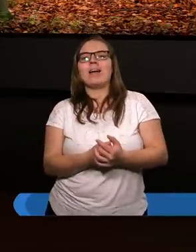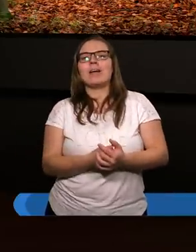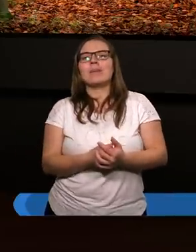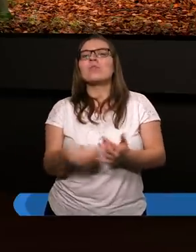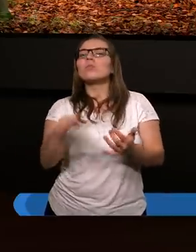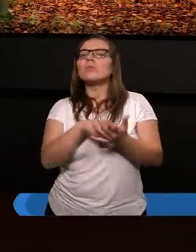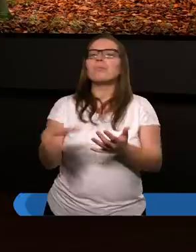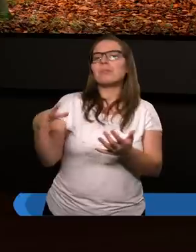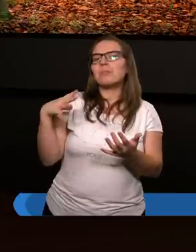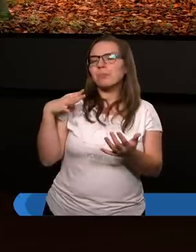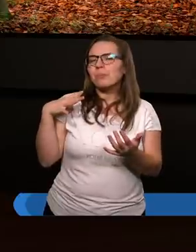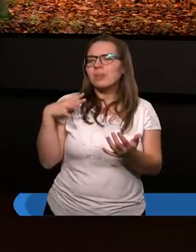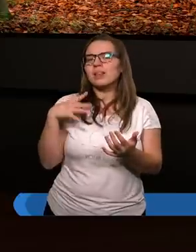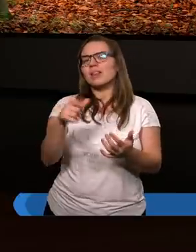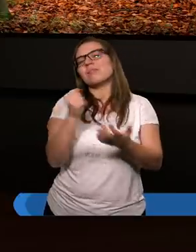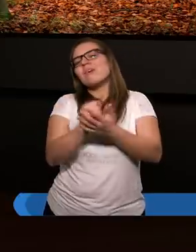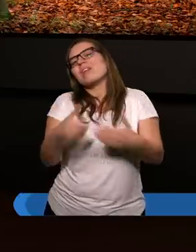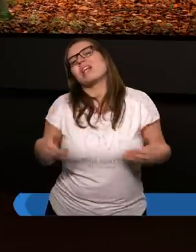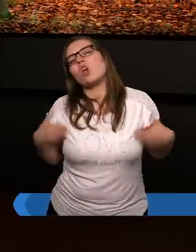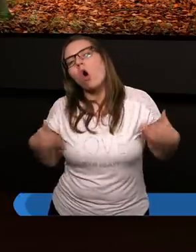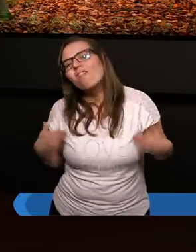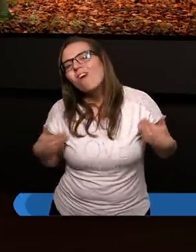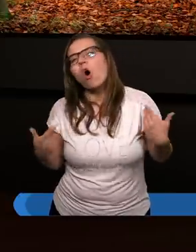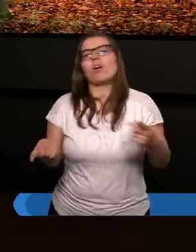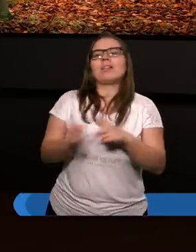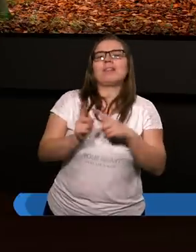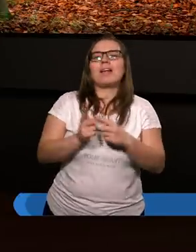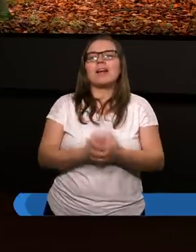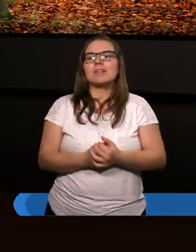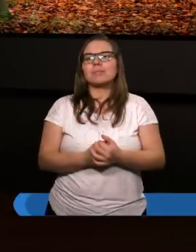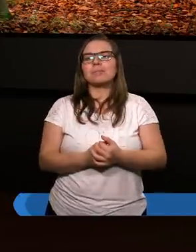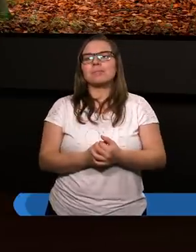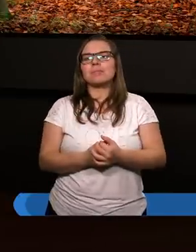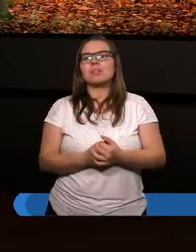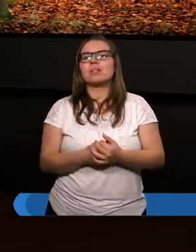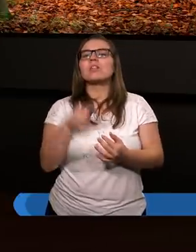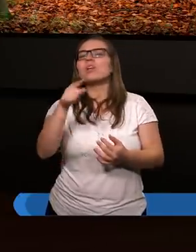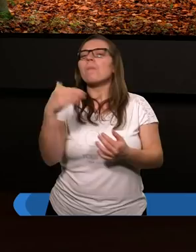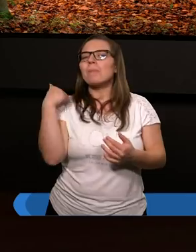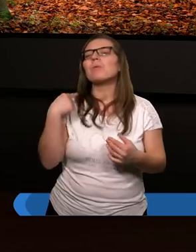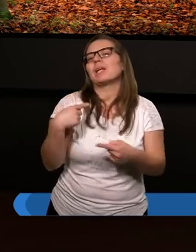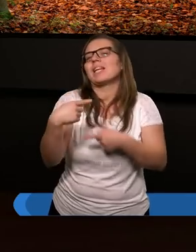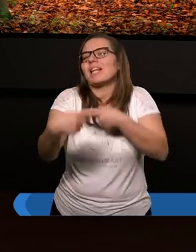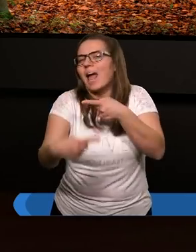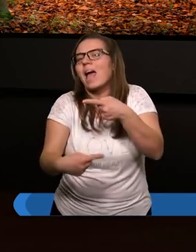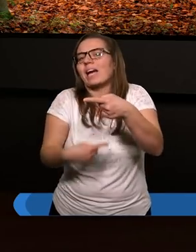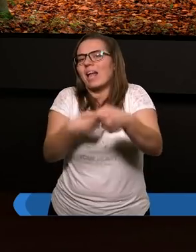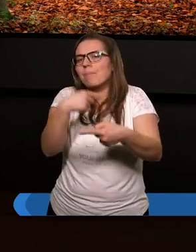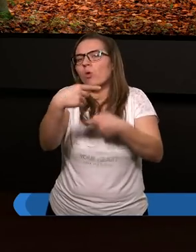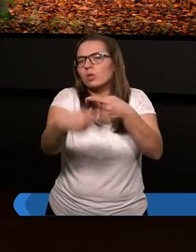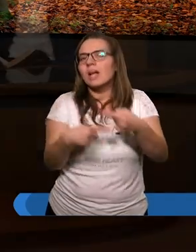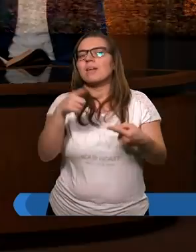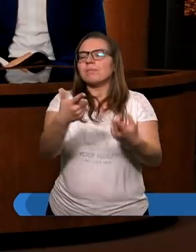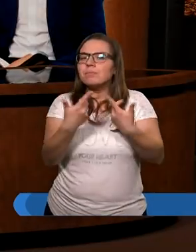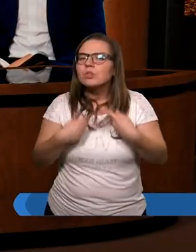były prawa zdrowotne, więc to nie były ceremonialne. A